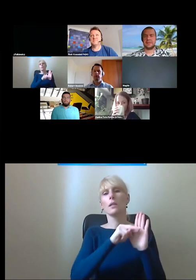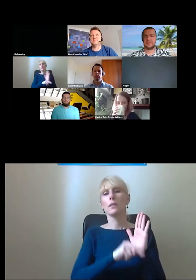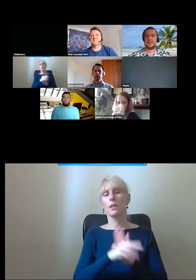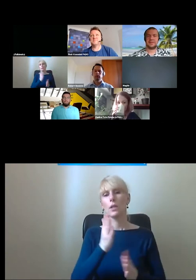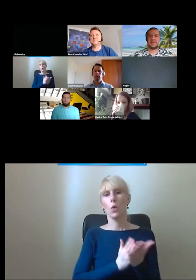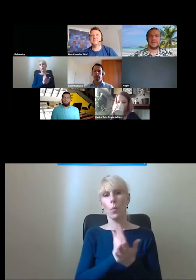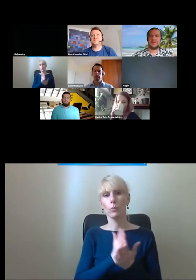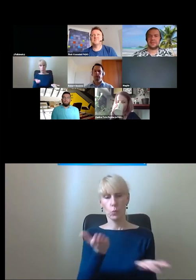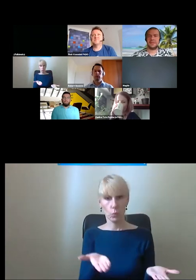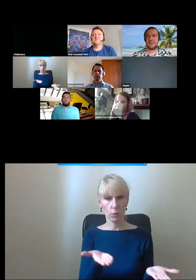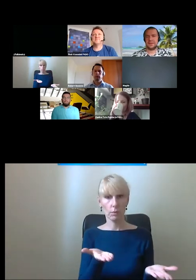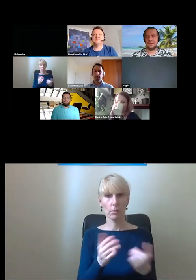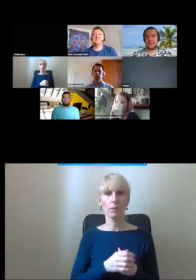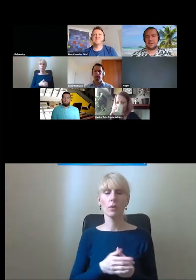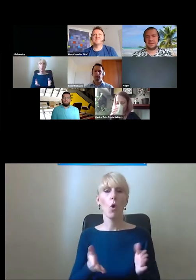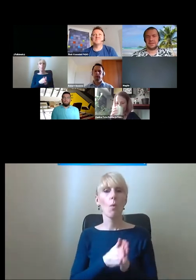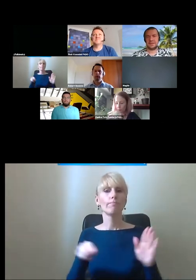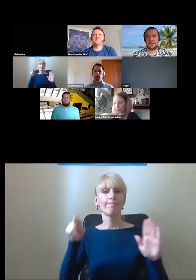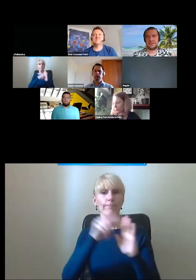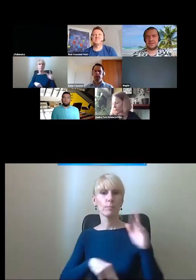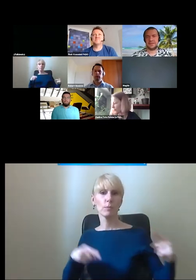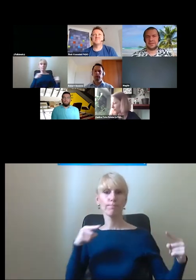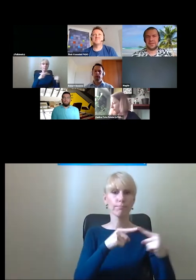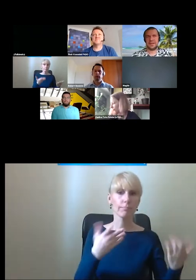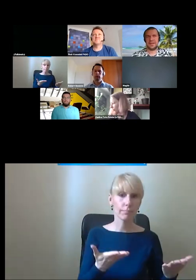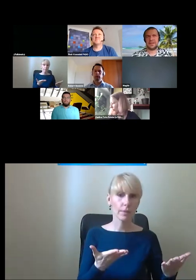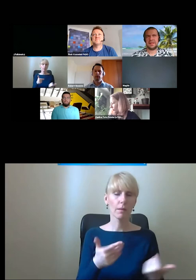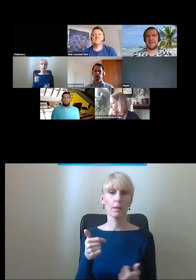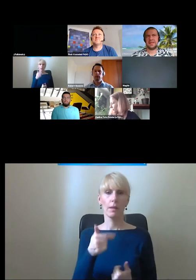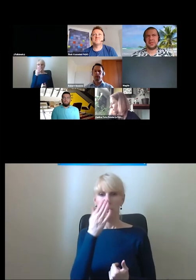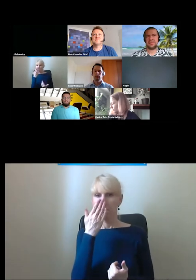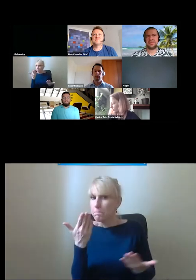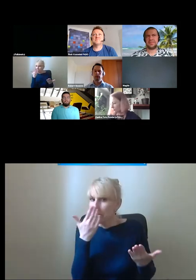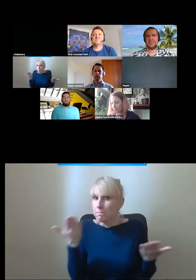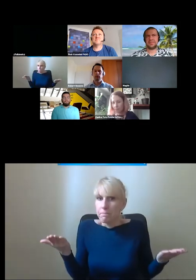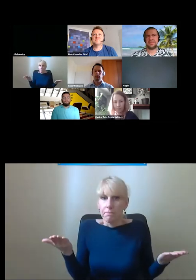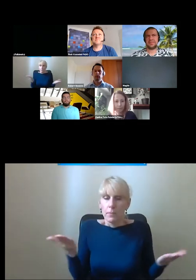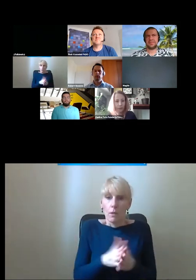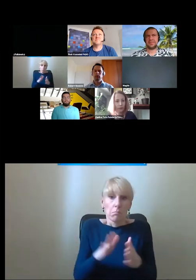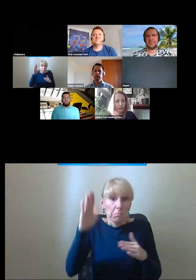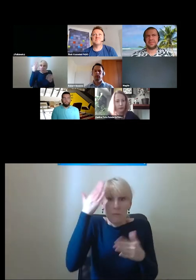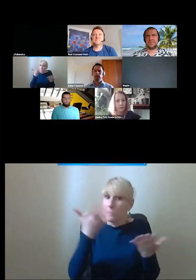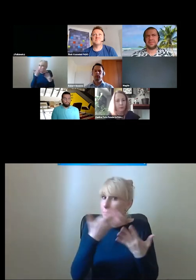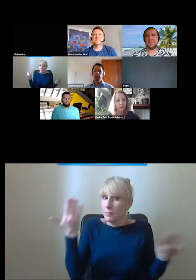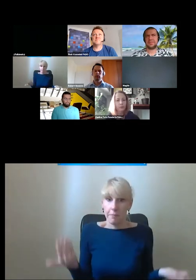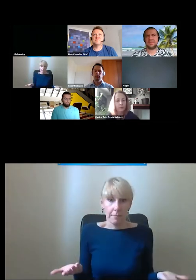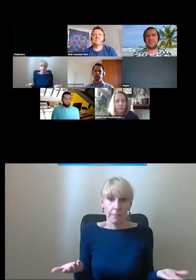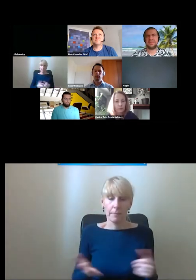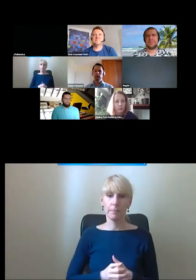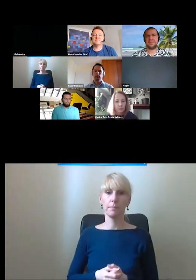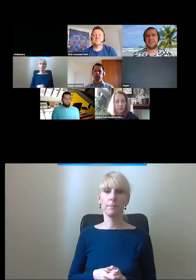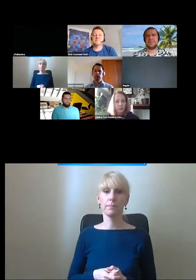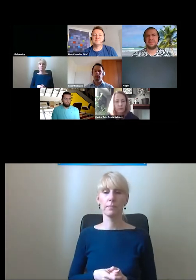TSI PRM przepisów. Może coś się tutaj dowiemy, bo z tego, co widzę, jest